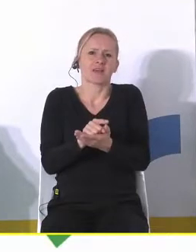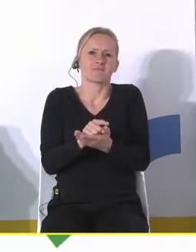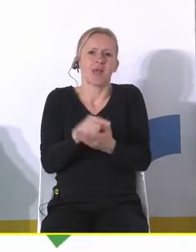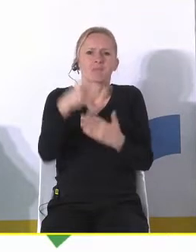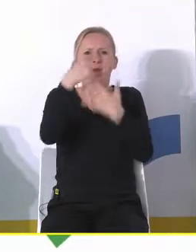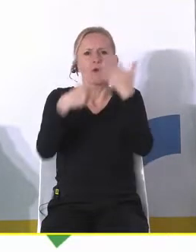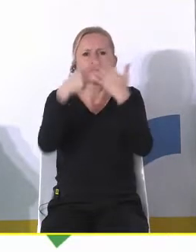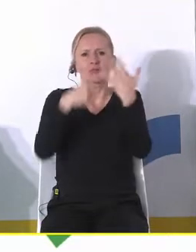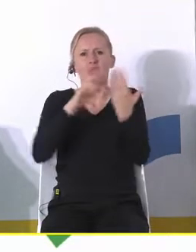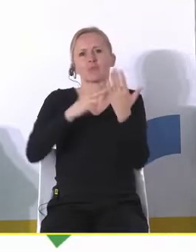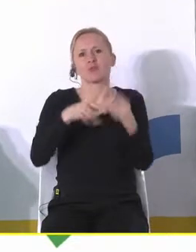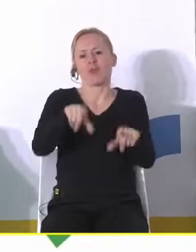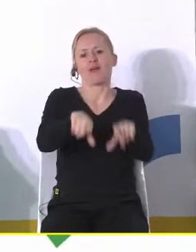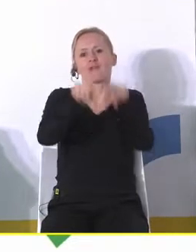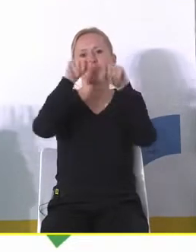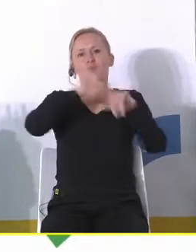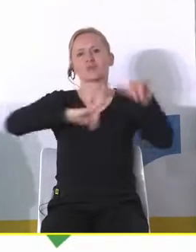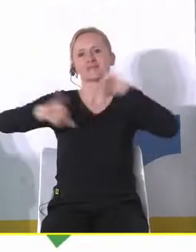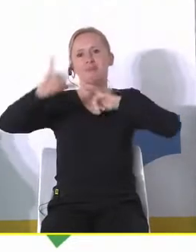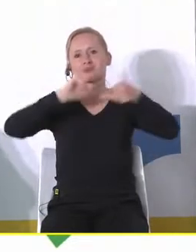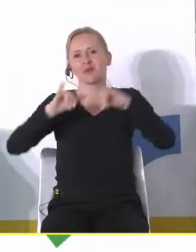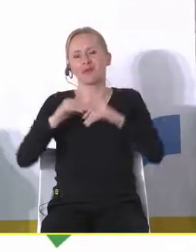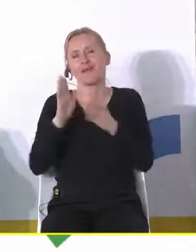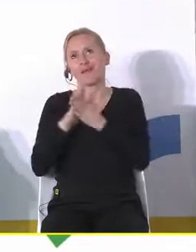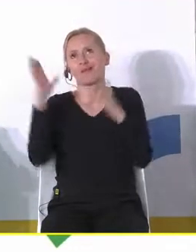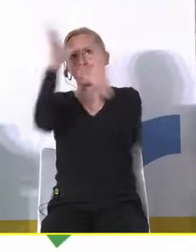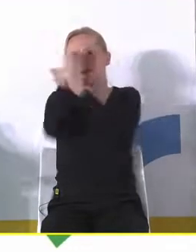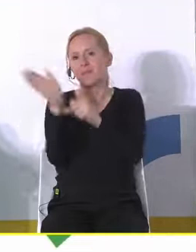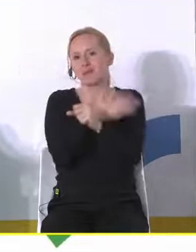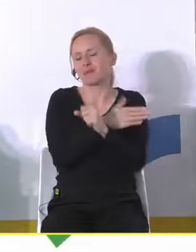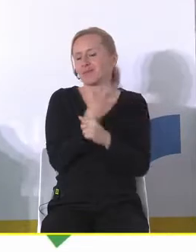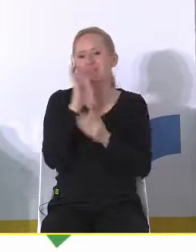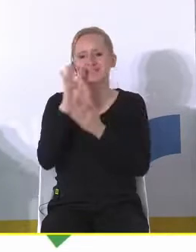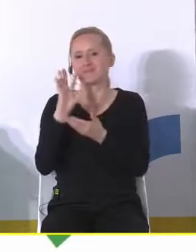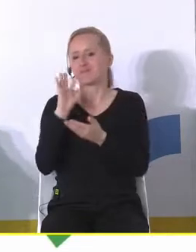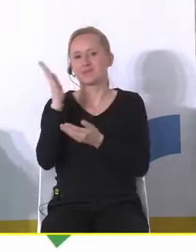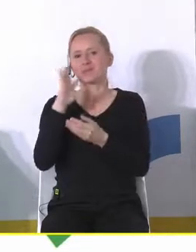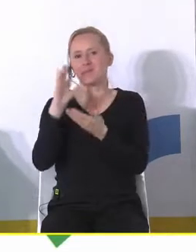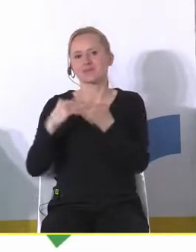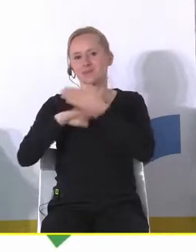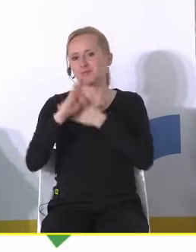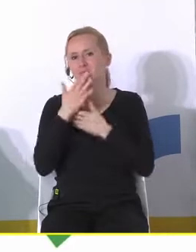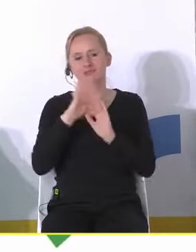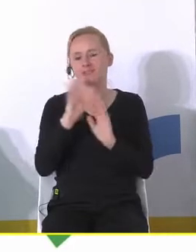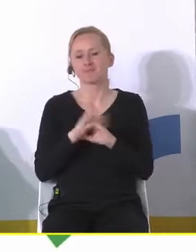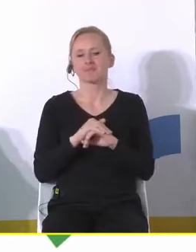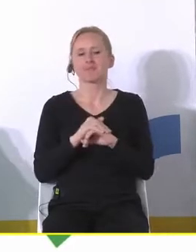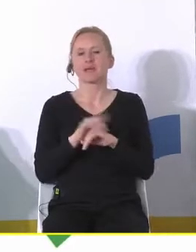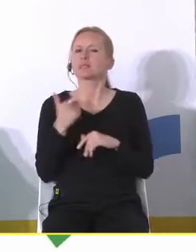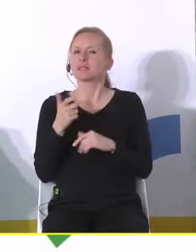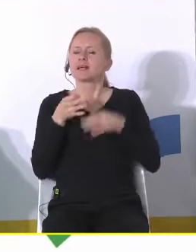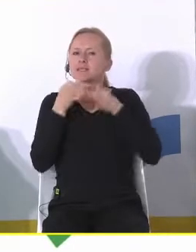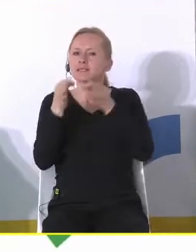frekwencyjnej wyborach załóżmy tak ale pomińmy to to tego nie będziemy tam eksponować wiecie co